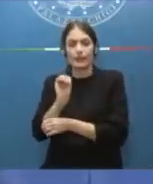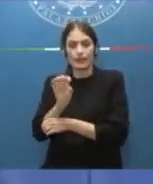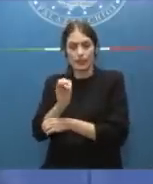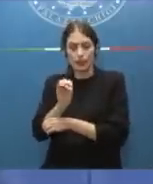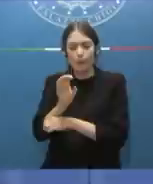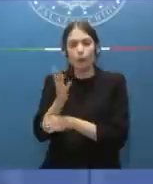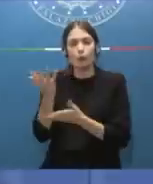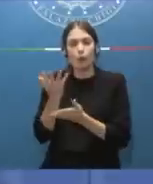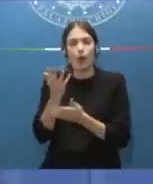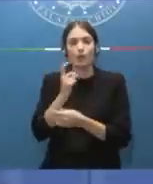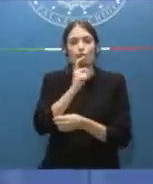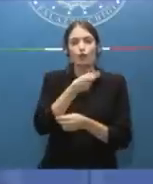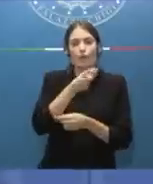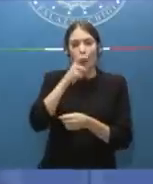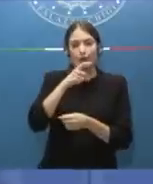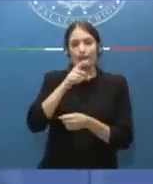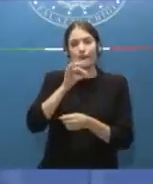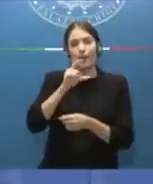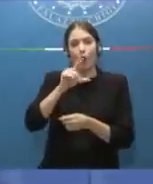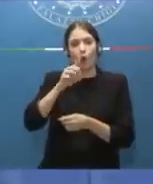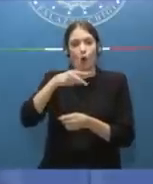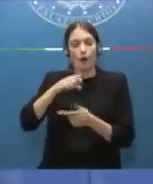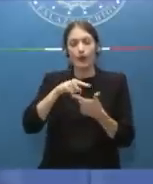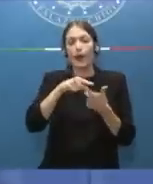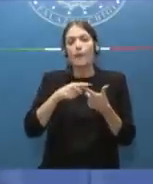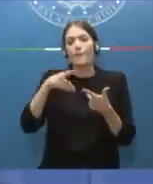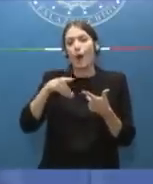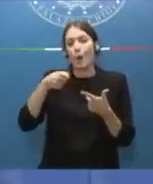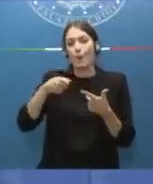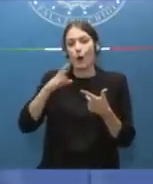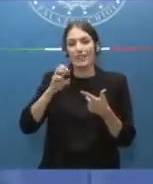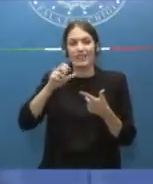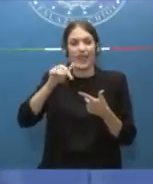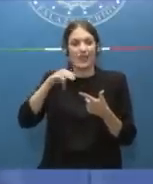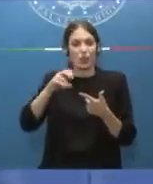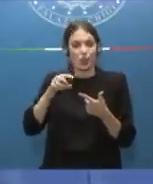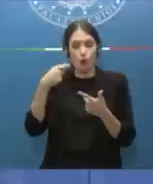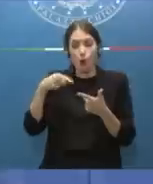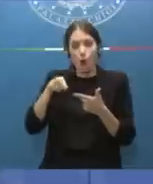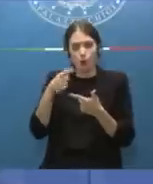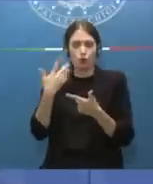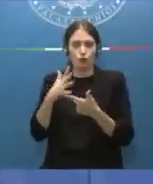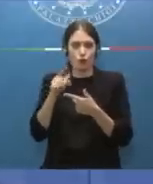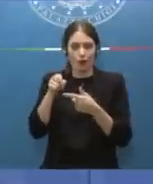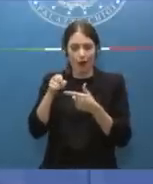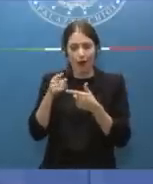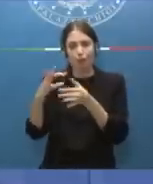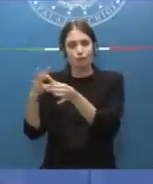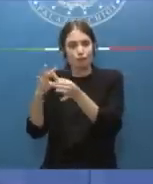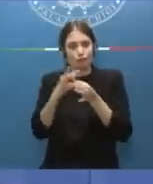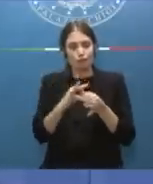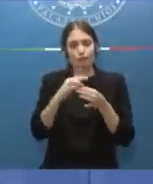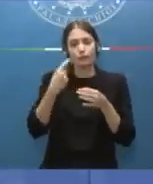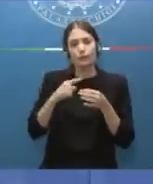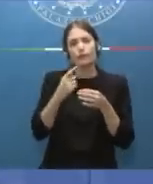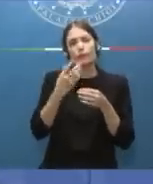Giovanni Falcone, di Paolo Borsellino, che è una norma ovviamente a lungo osteggiata dalla criminalità organizzata, tanto